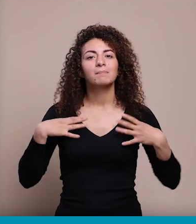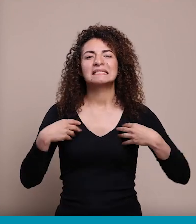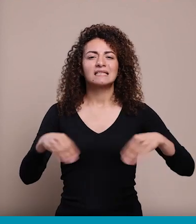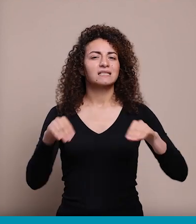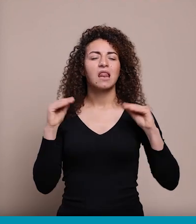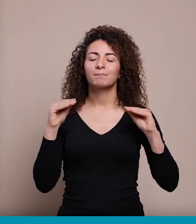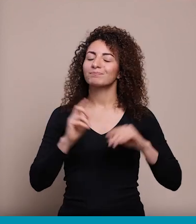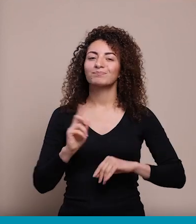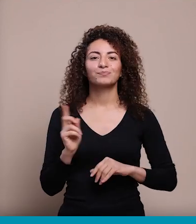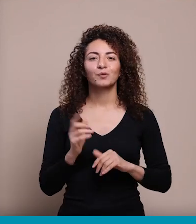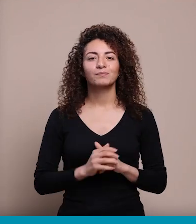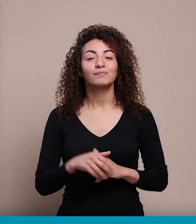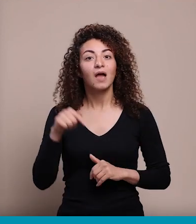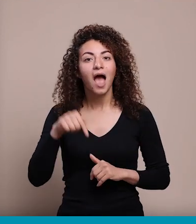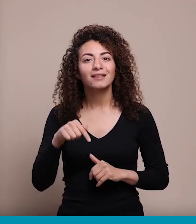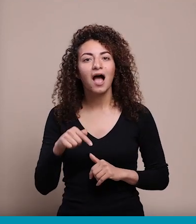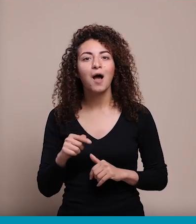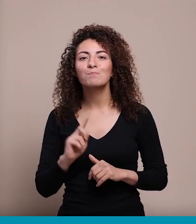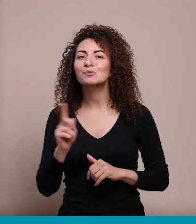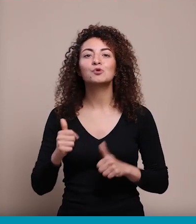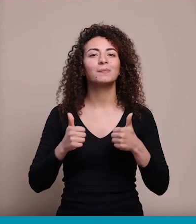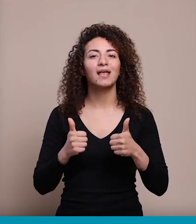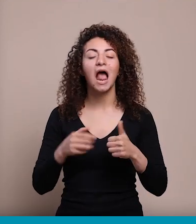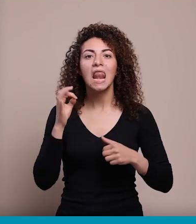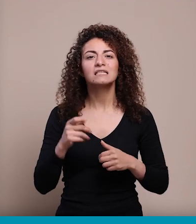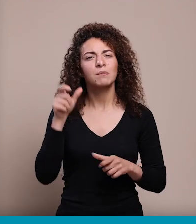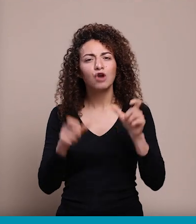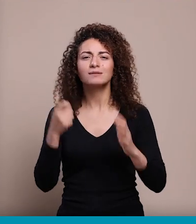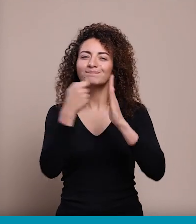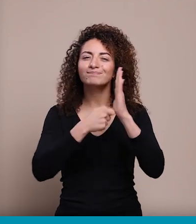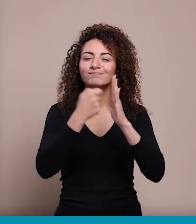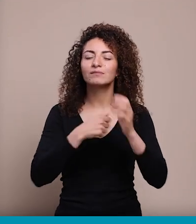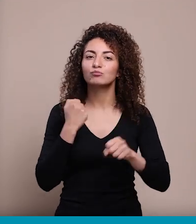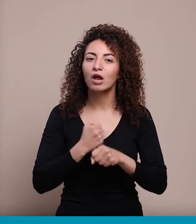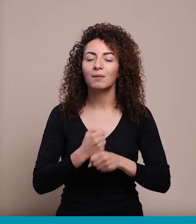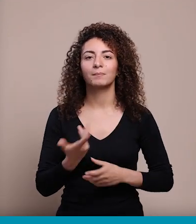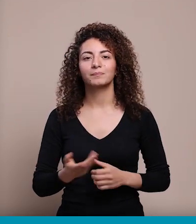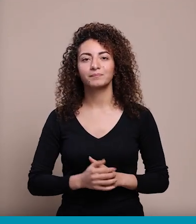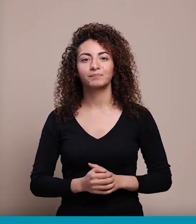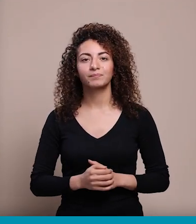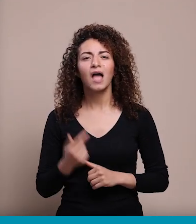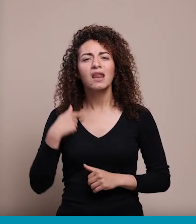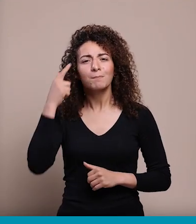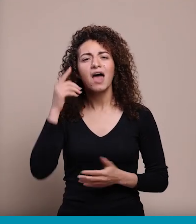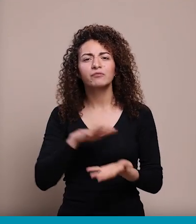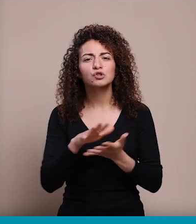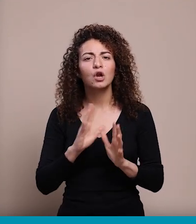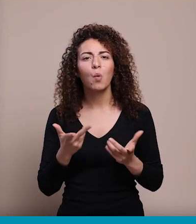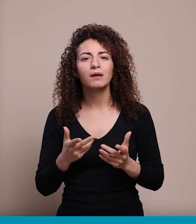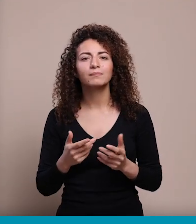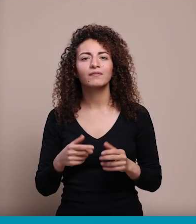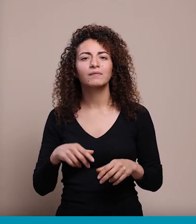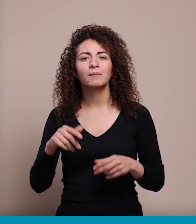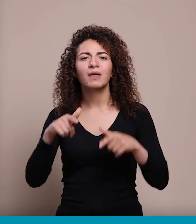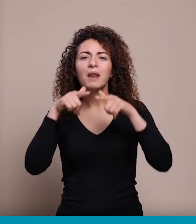يستسلم لأن الاستسلام شيء إني حسارة الواحد يعني لازم يضل حاول أنا فاهم هي القصة وان هي القصة لما